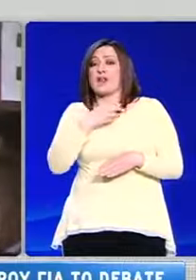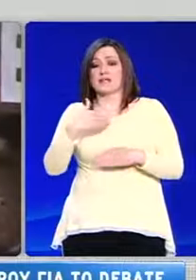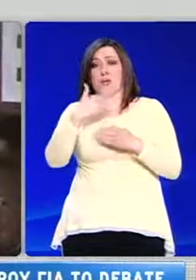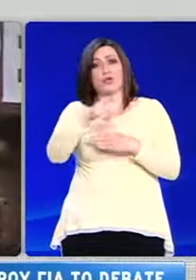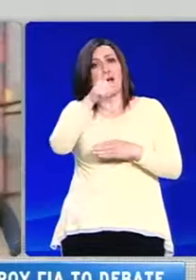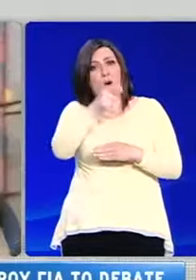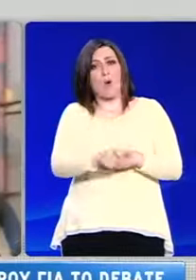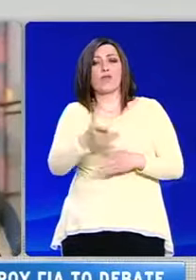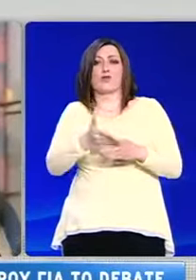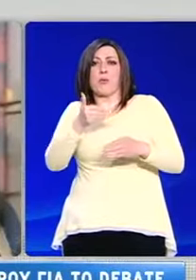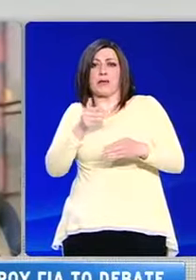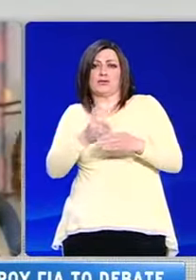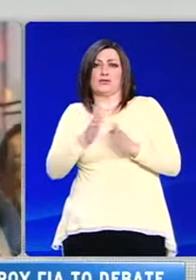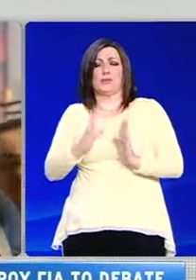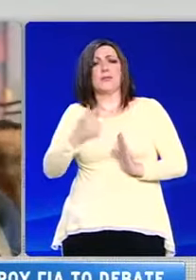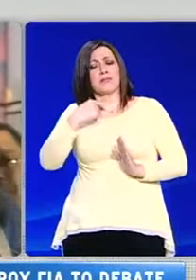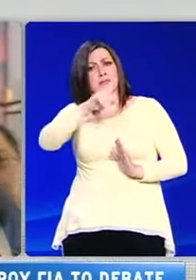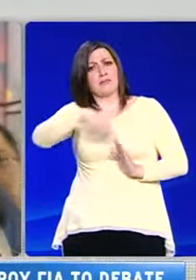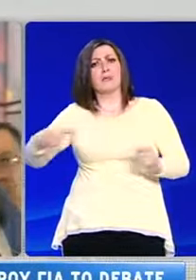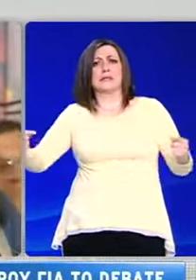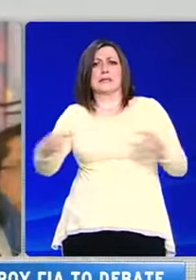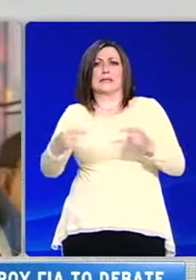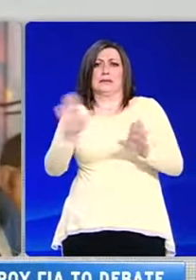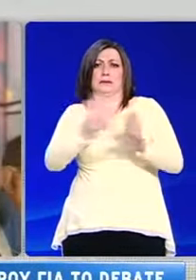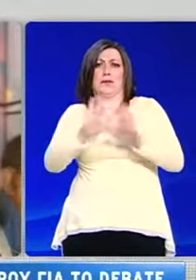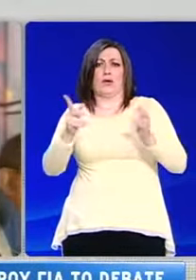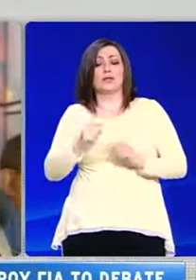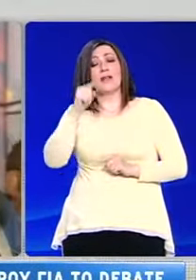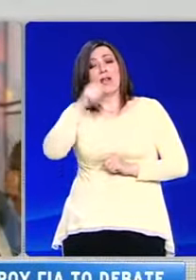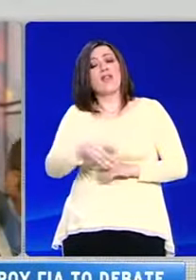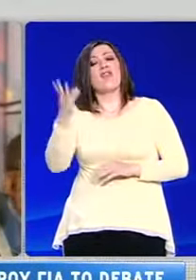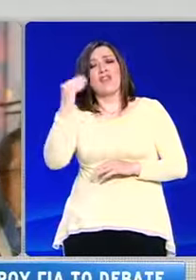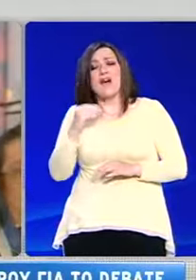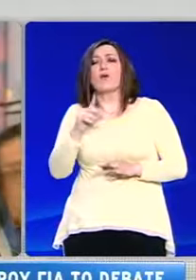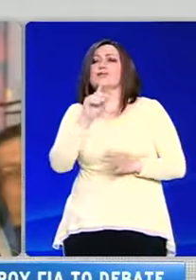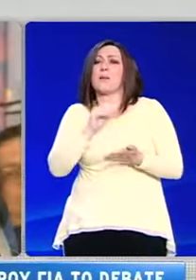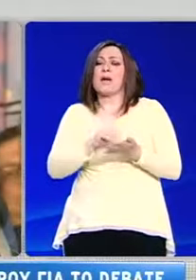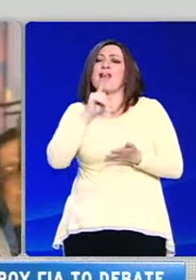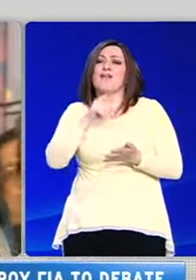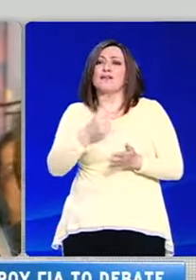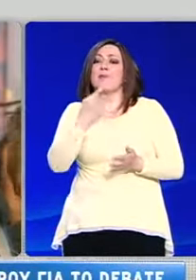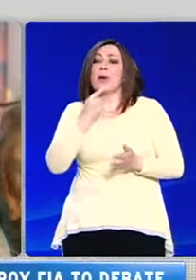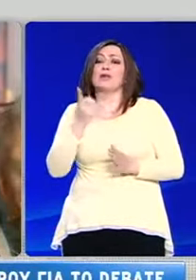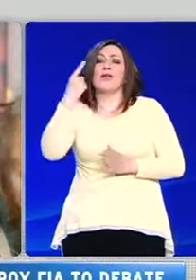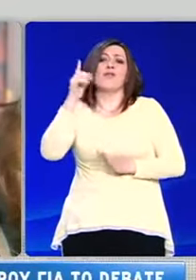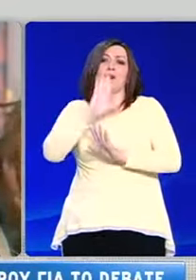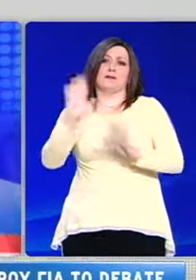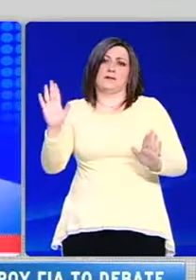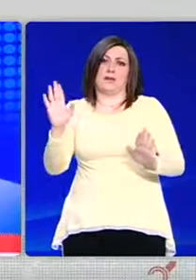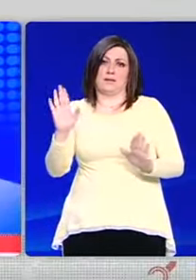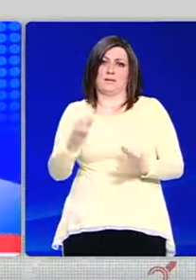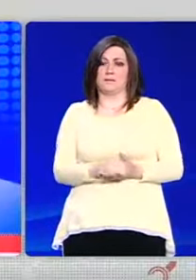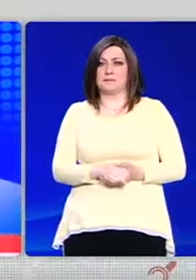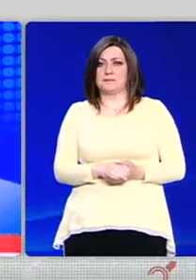Τον καλούμε να προσέλθει στο debate που ζητήσαμε και εκεί θα ξανακούσει αυτά που δήθεν δεν γνωρίζει, υπογράμισε από την πλευρά της η κ.